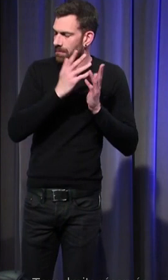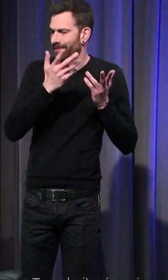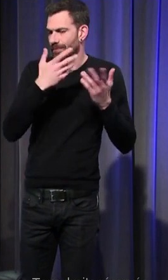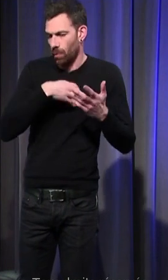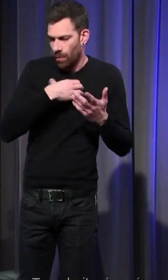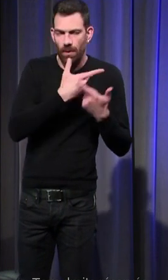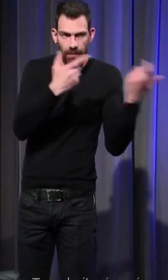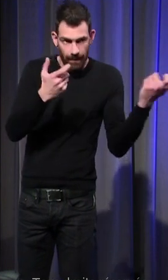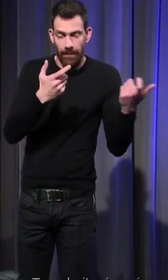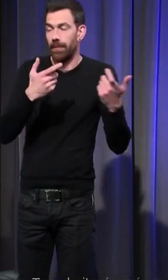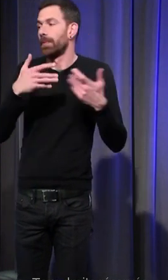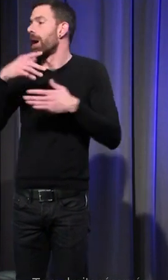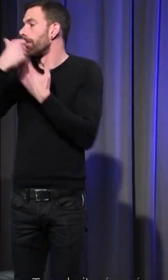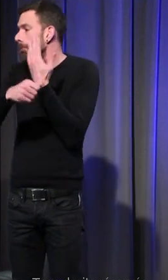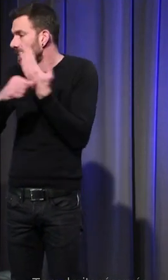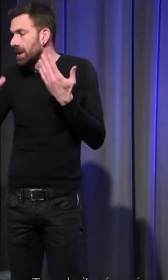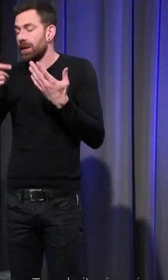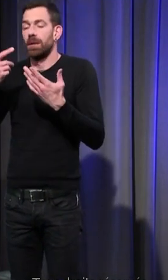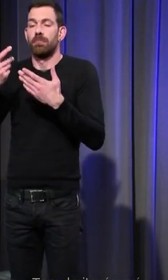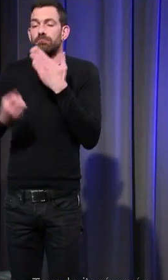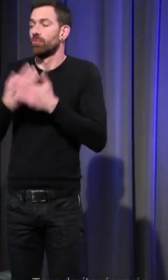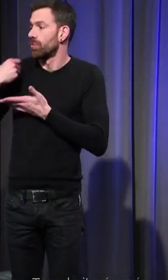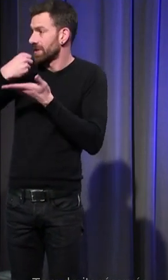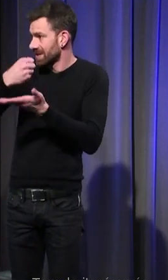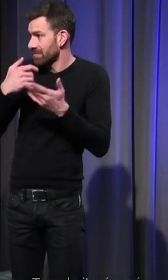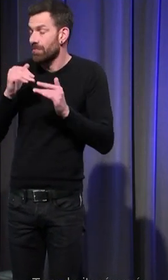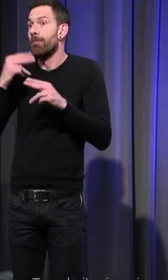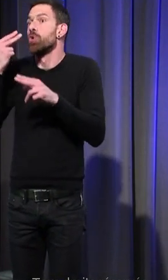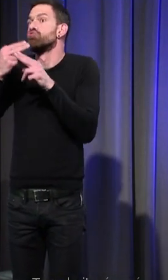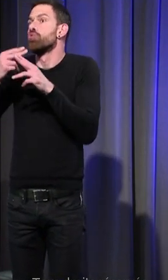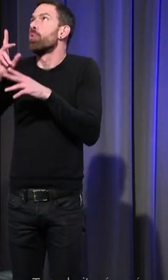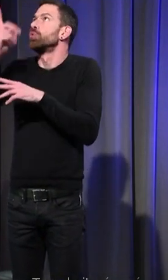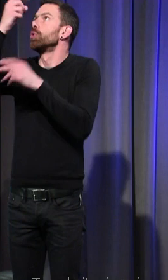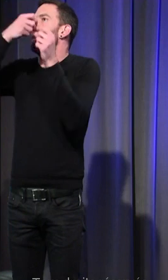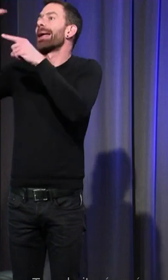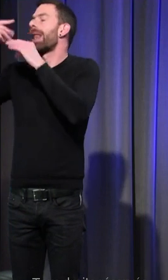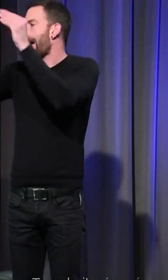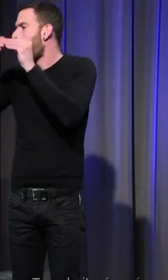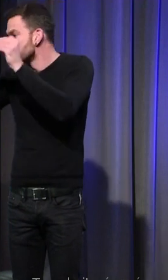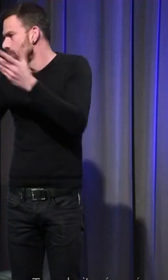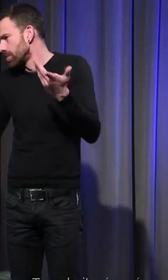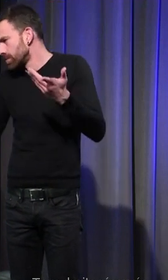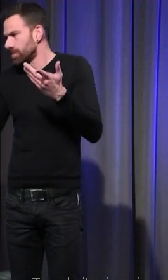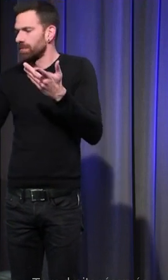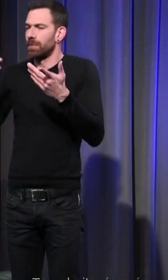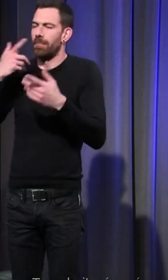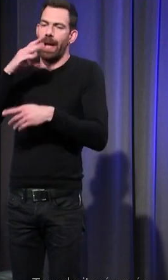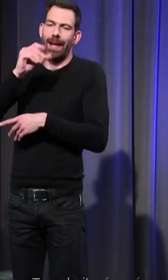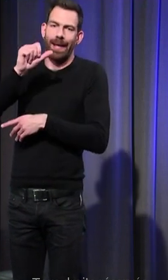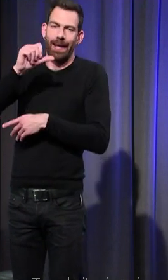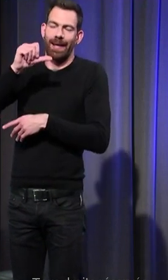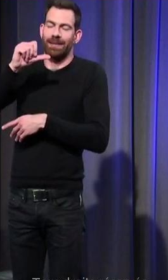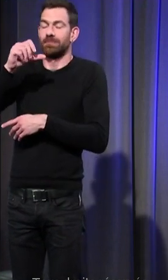et dans la Bible dans le Nouveau Testament le nom même de Dieu est amour par la caritas par la charité mais la